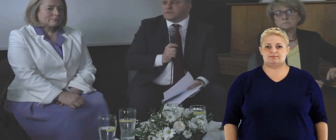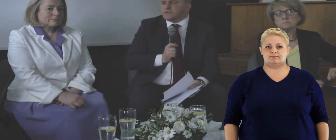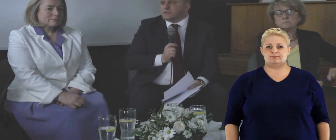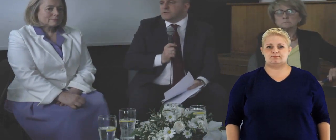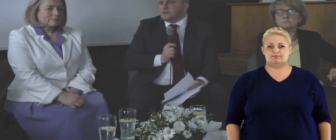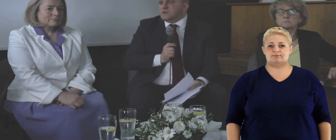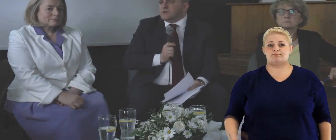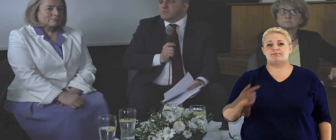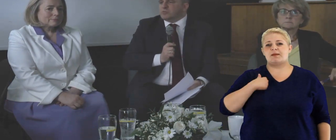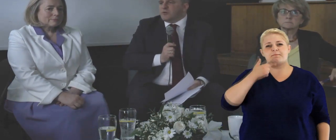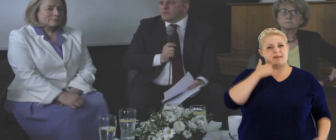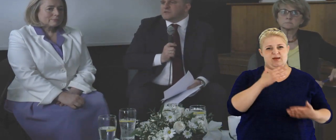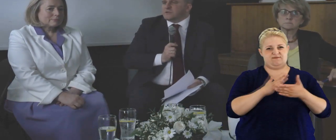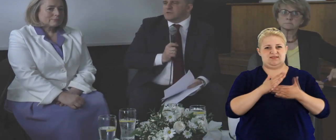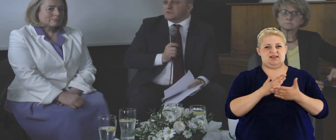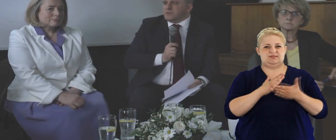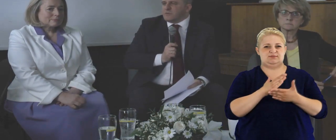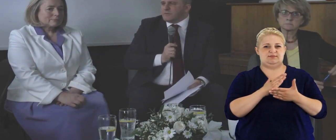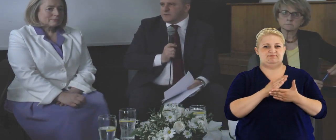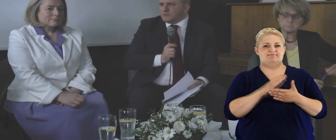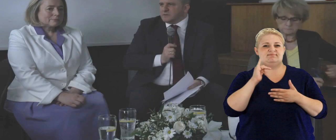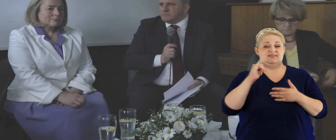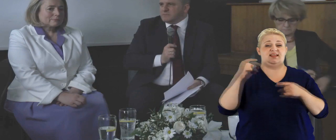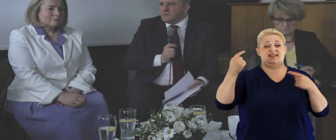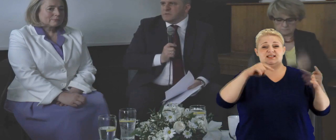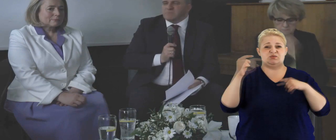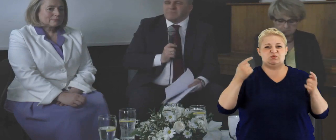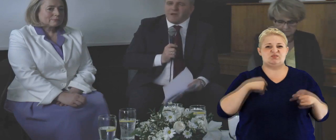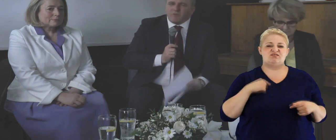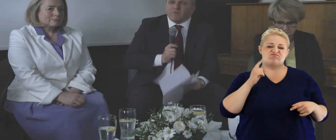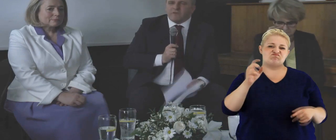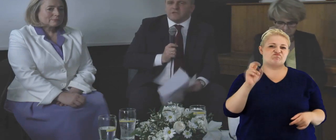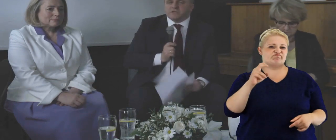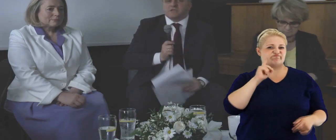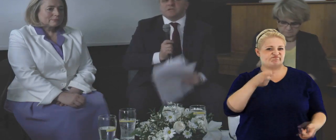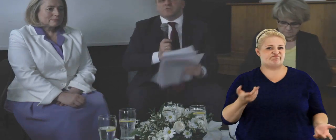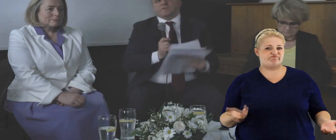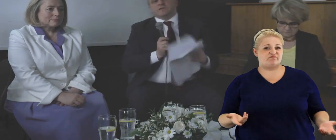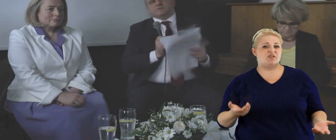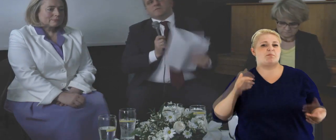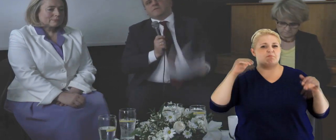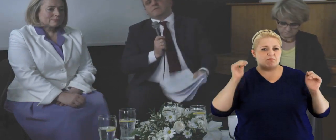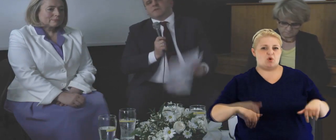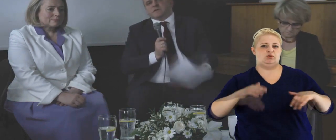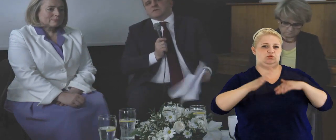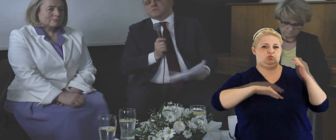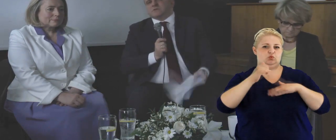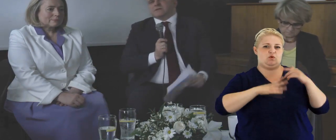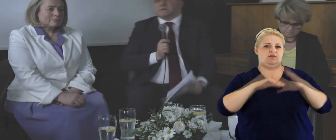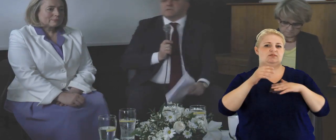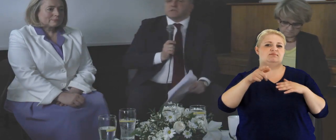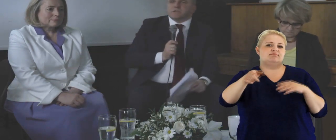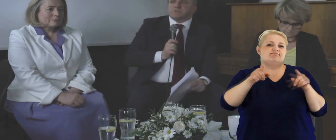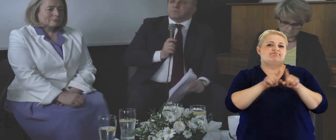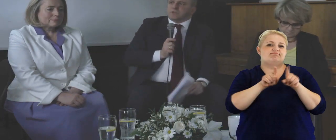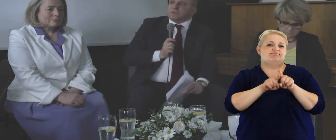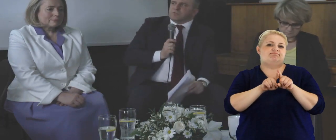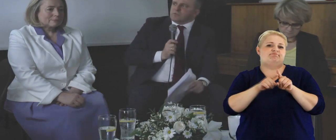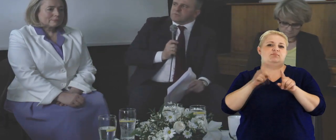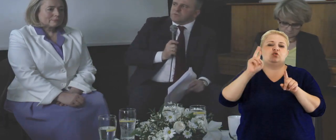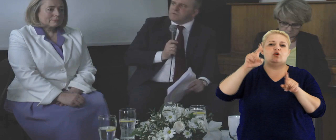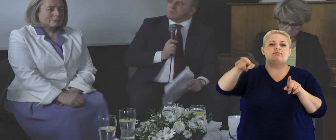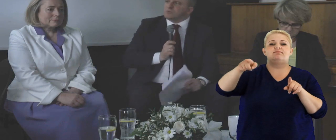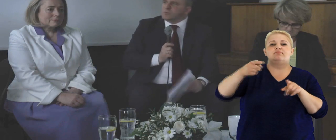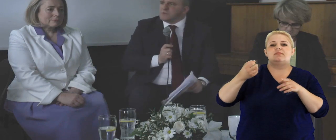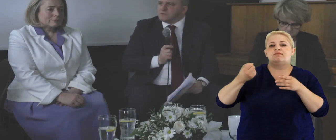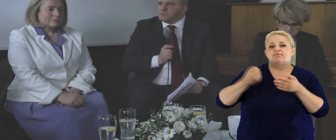próbować, budować dobre praktyki. Mało wierzę i utwierdziła mnie w tym ta dyskusja także, żeby można